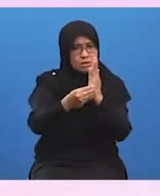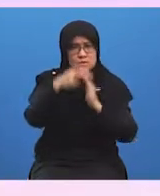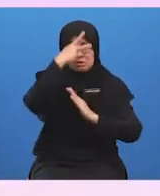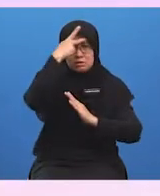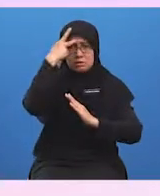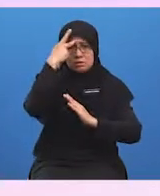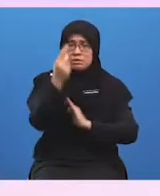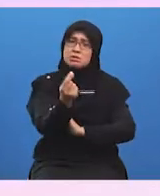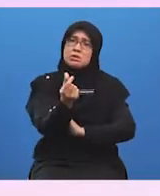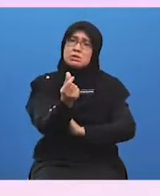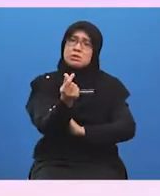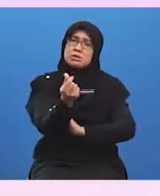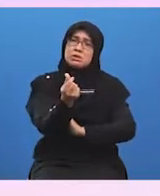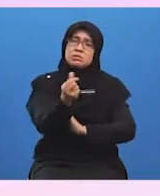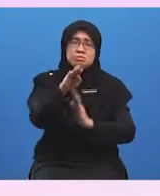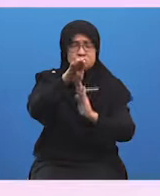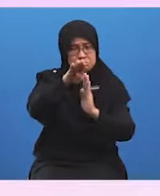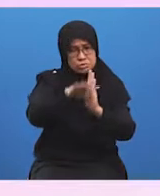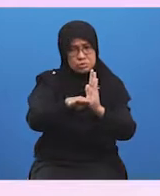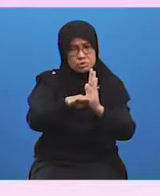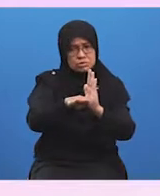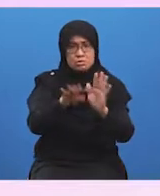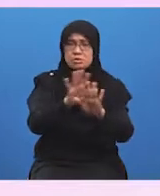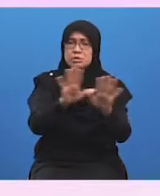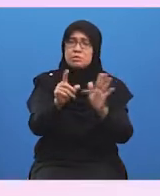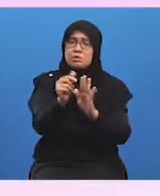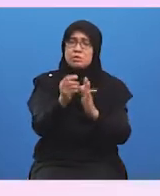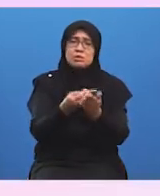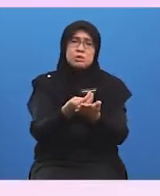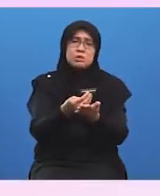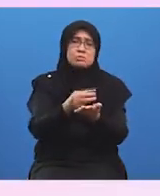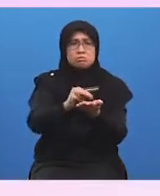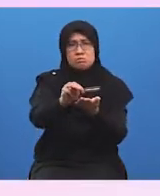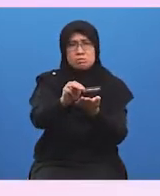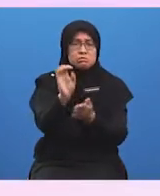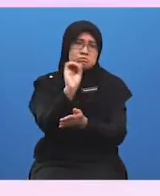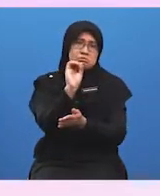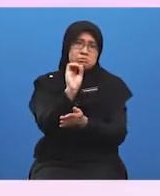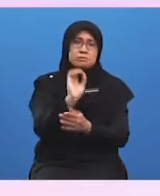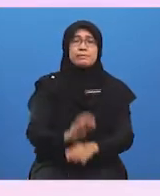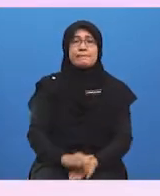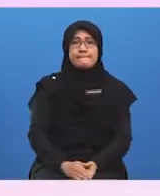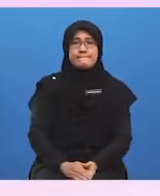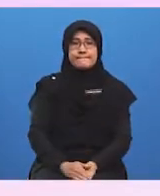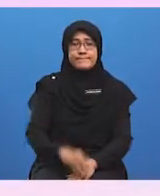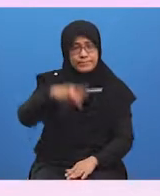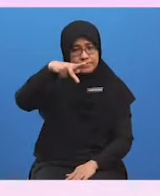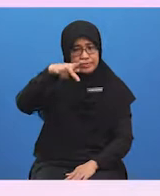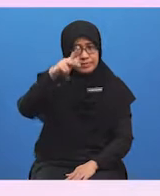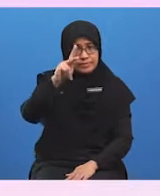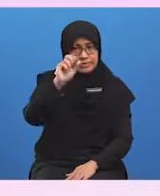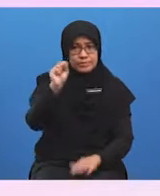mampu menawarkan gaji yang tinggi. Selain itu, PKS juga tidak mampu